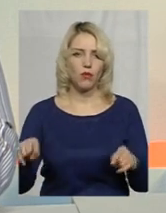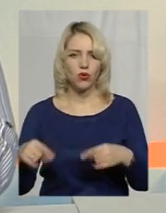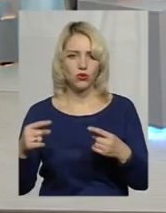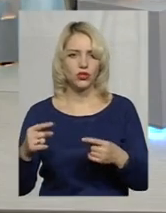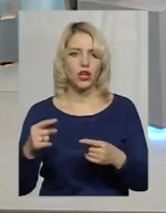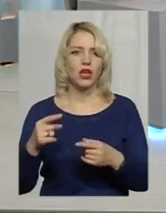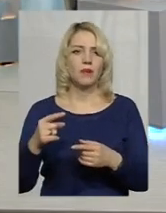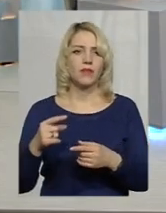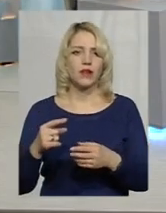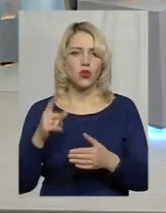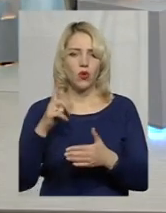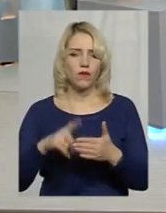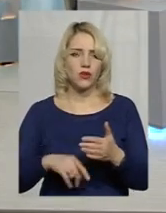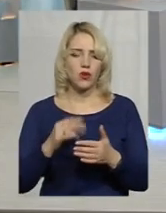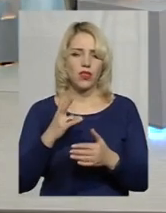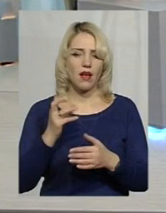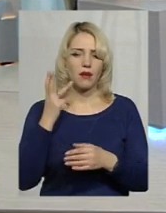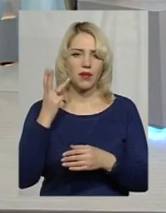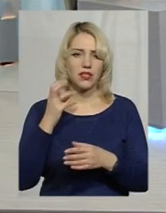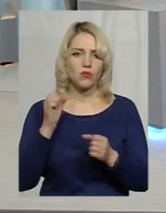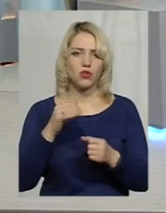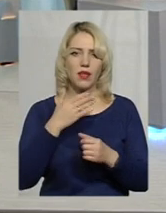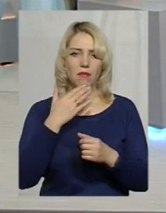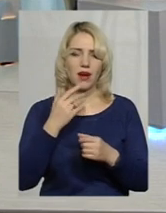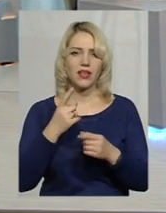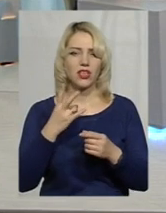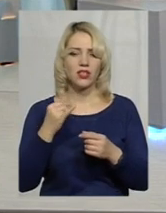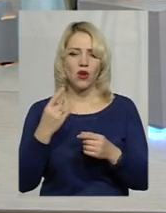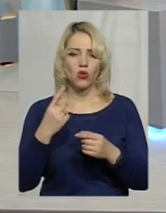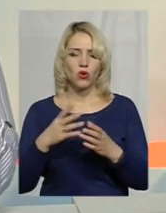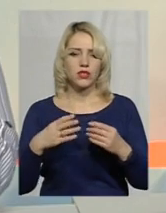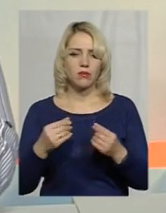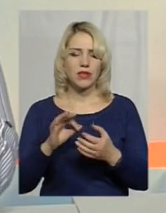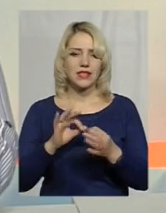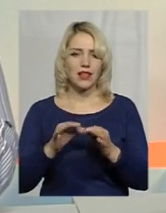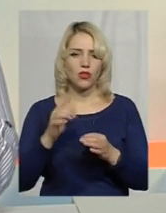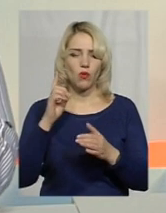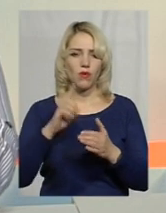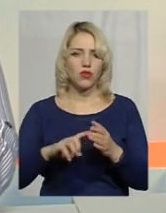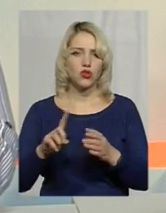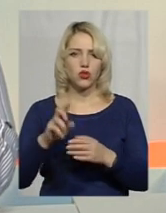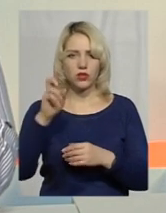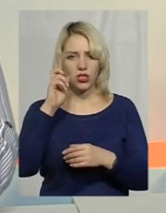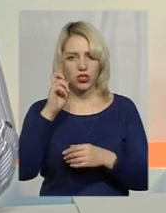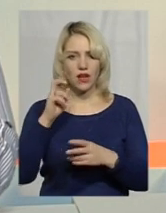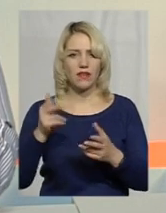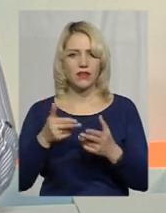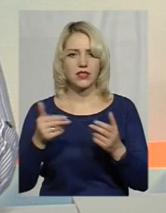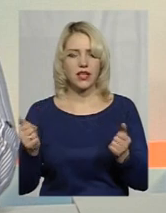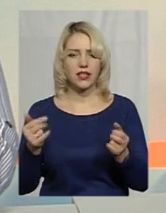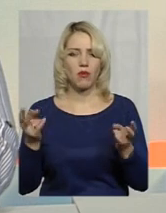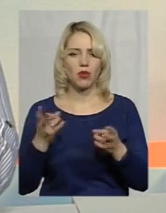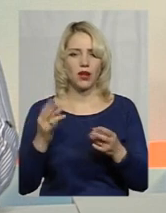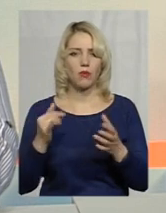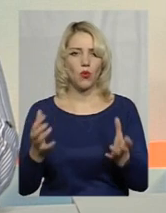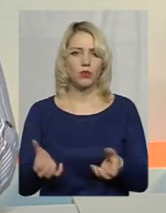Хмельниччині немає жодної сім'ї, тому що складно повірити в те, що держава визнає потребу підтримки, що ця